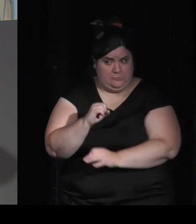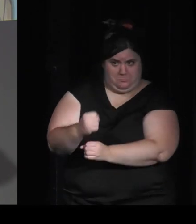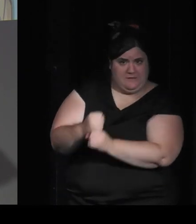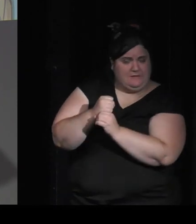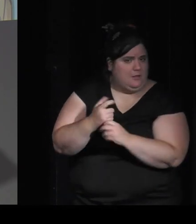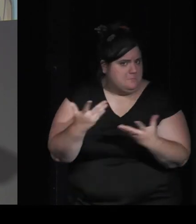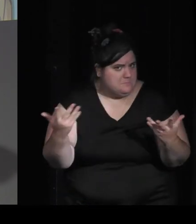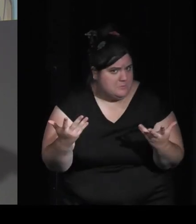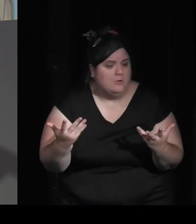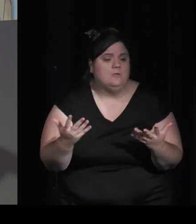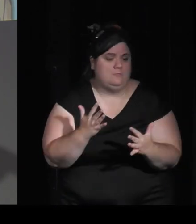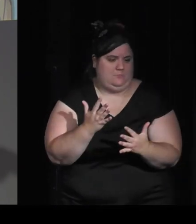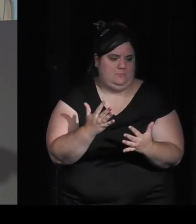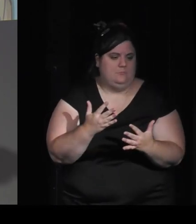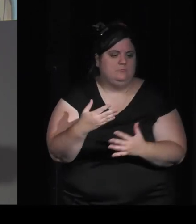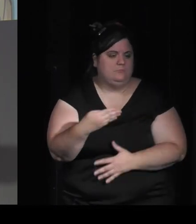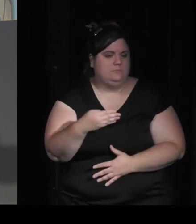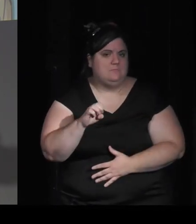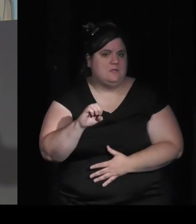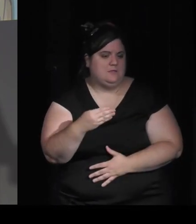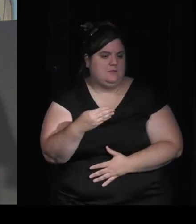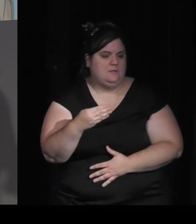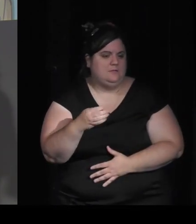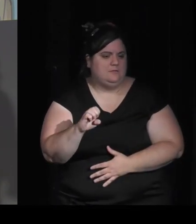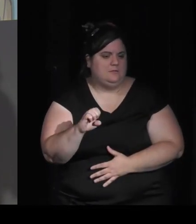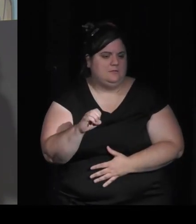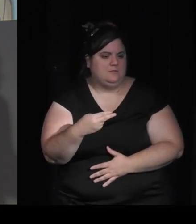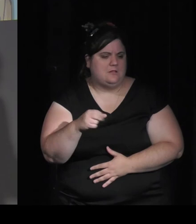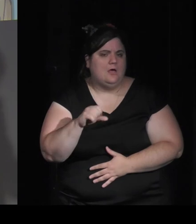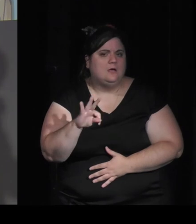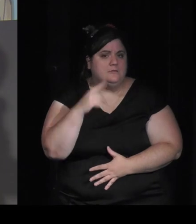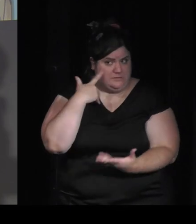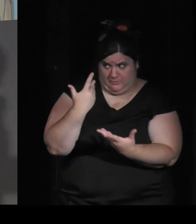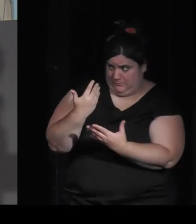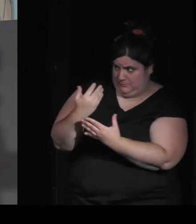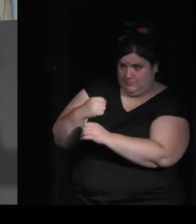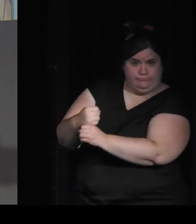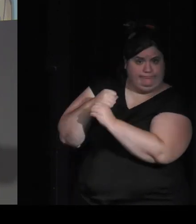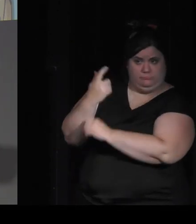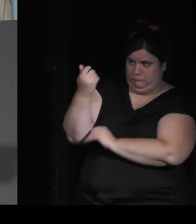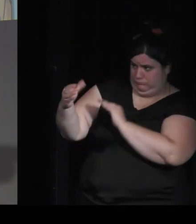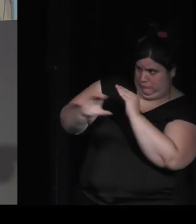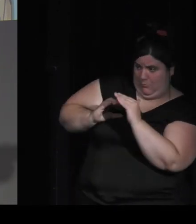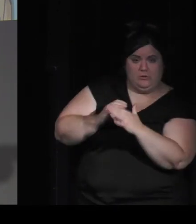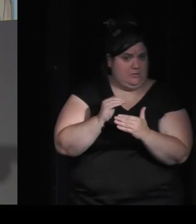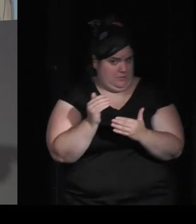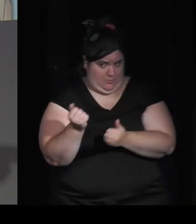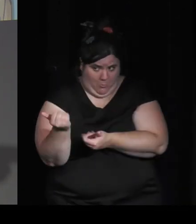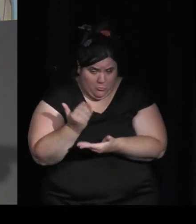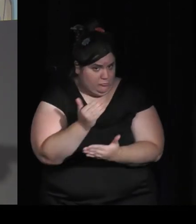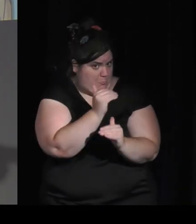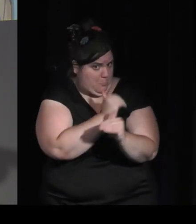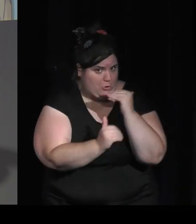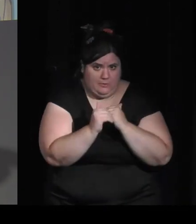et de formation pour donc avec l'aide d'un mécène mais également pour